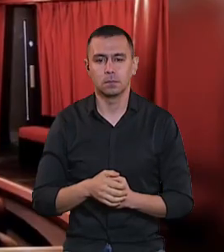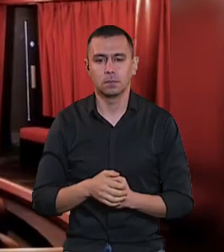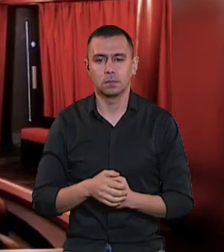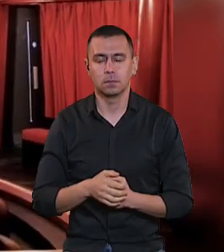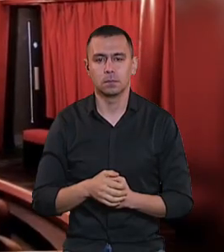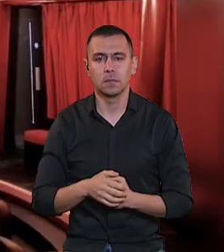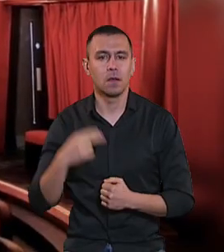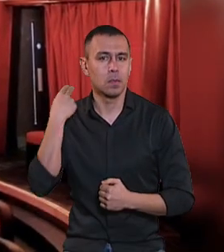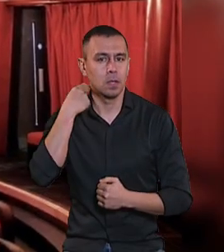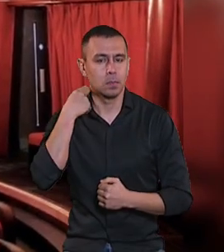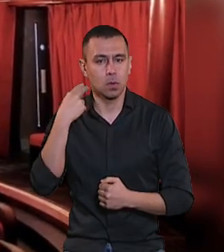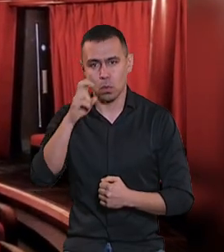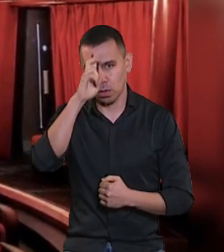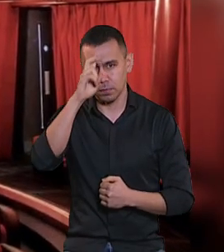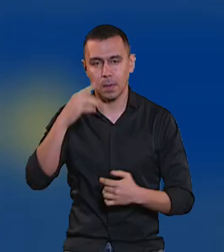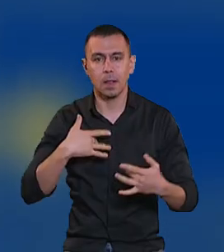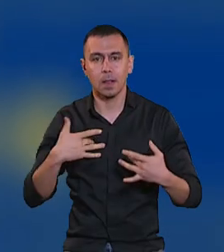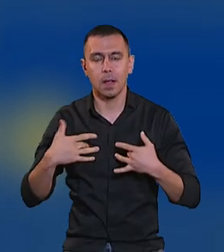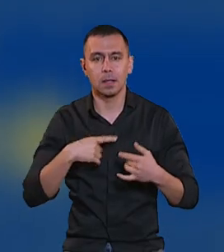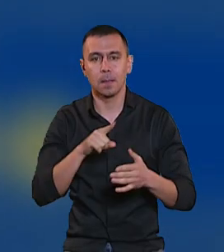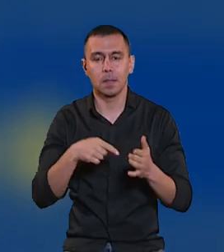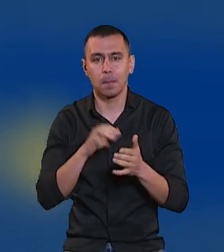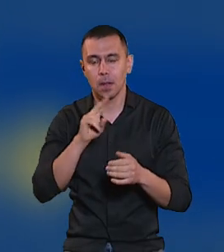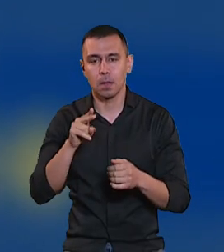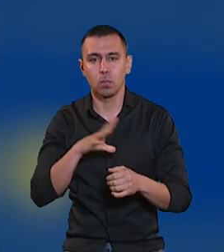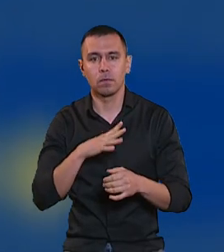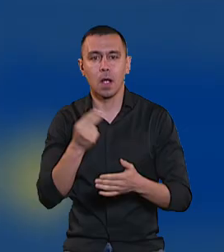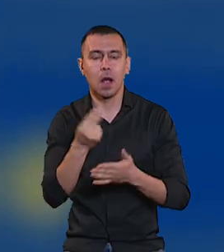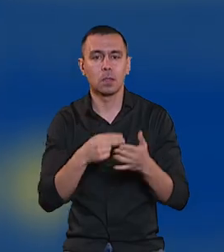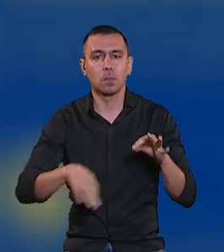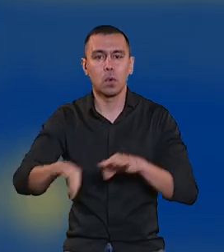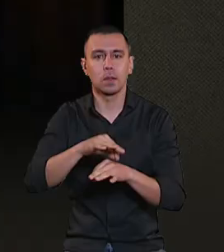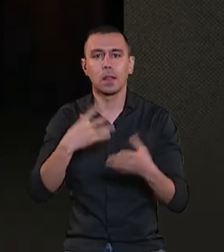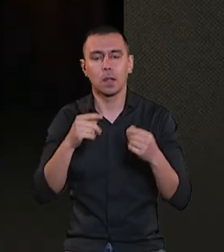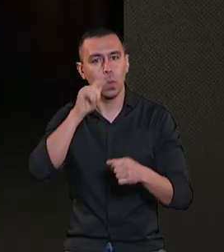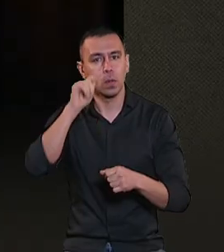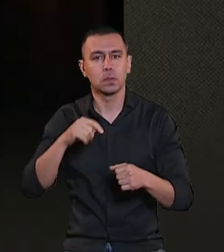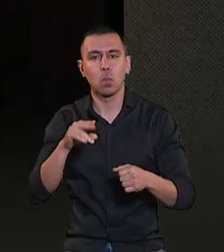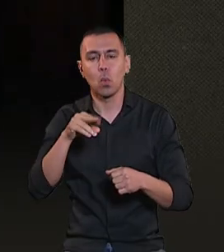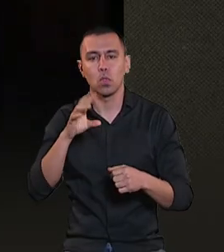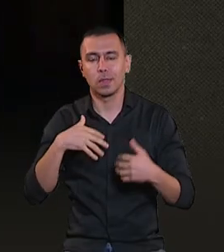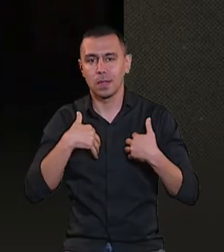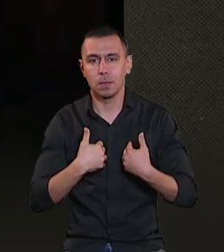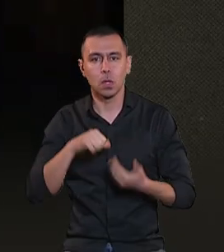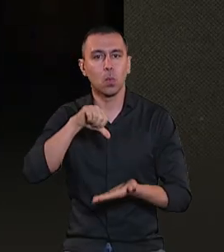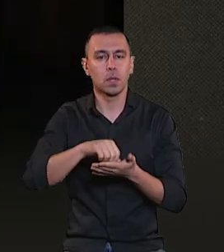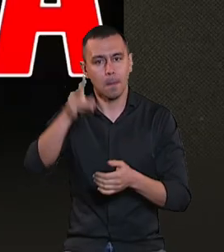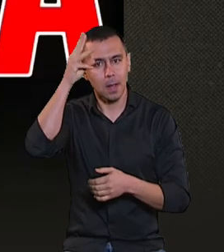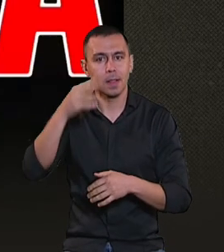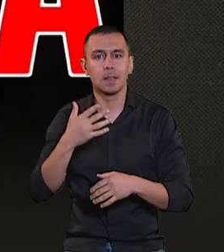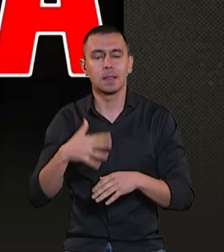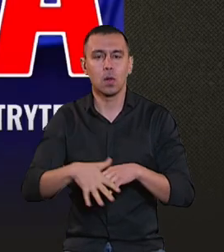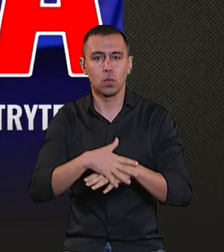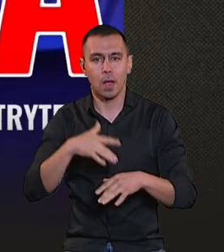У британському Королівському театрі міста Бат відбувся арт-проєкт «День української монодрами». За участю хмельничанина, народного артиста